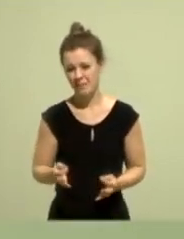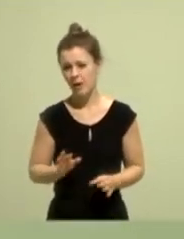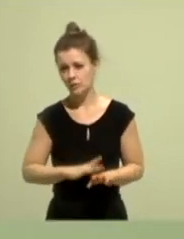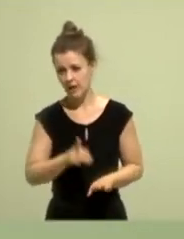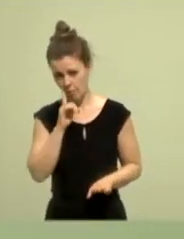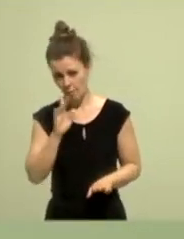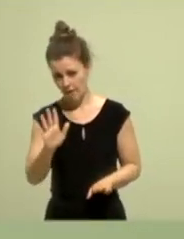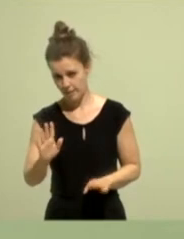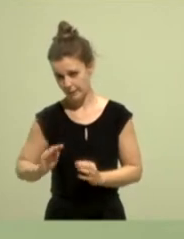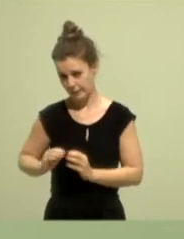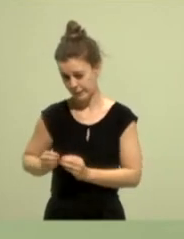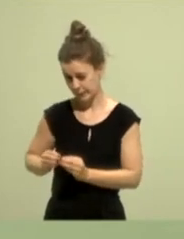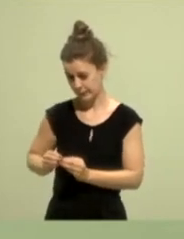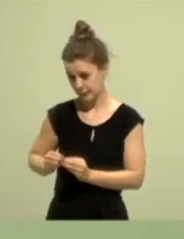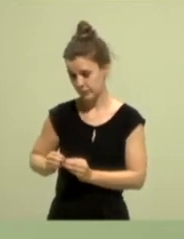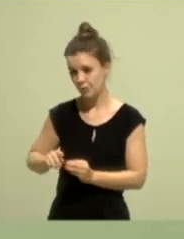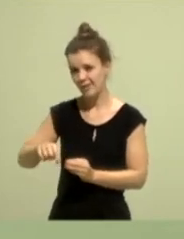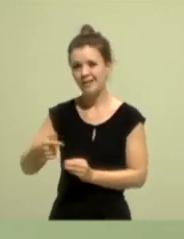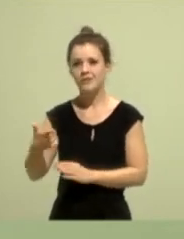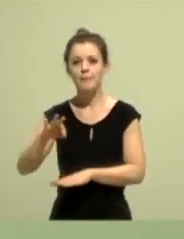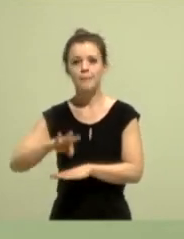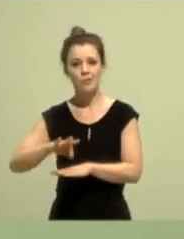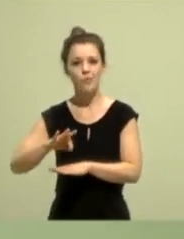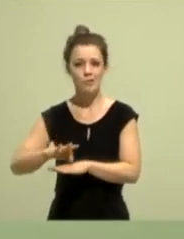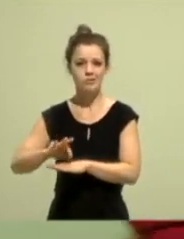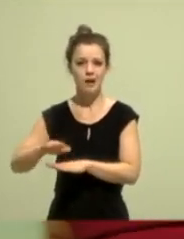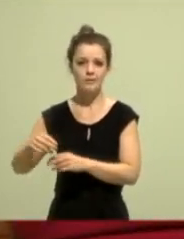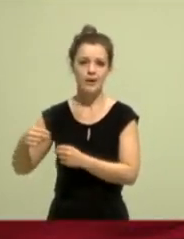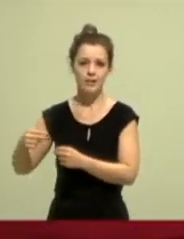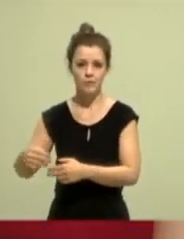um das vorzubereiten und dann hast du gleich zwei Minuten Zeit für die Beantwortung.